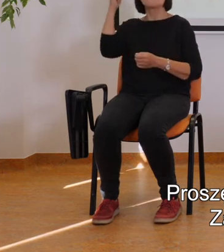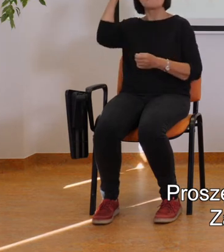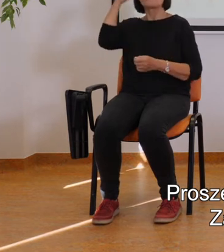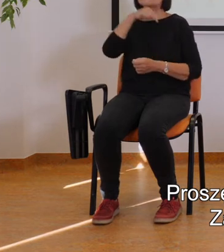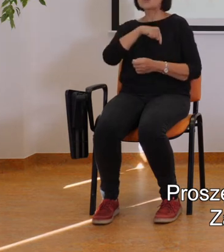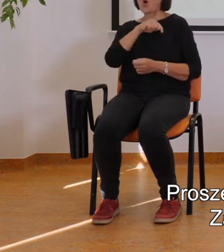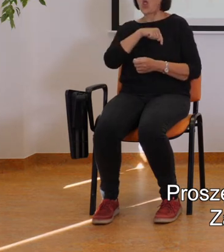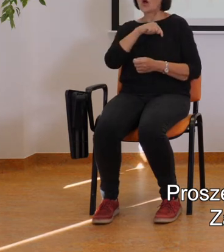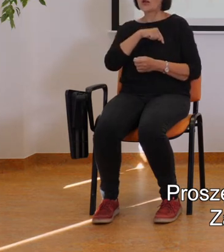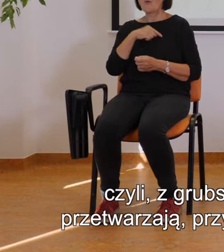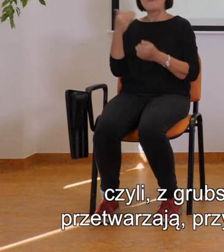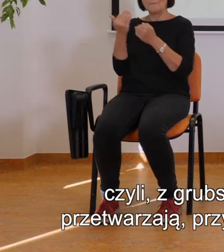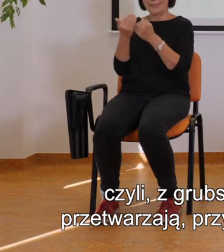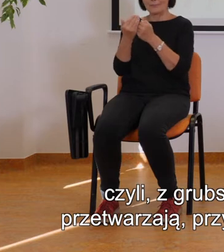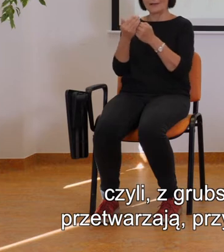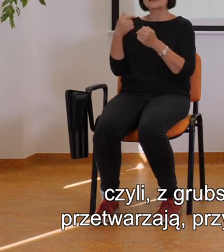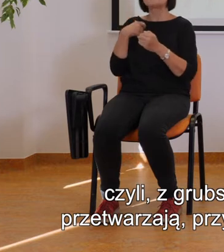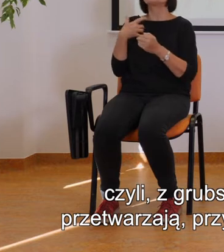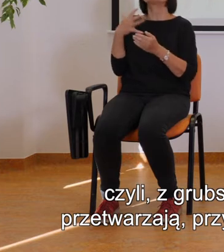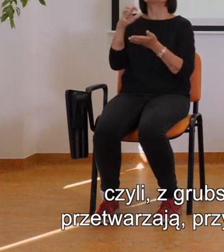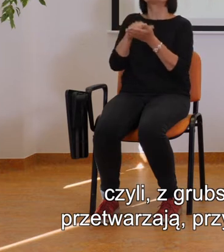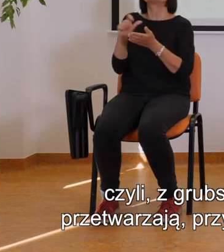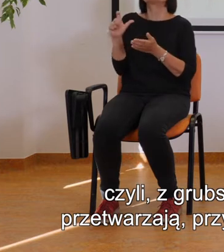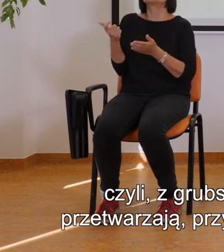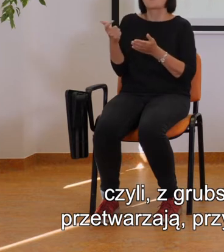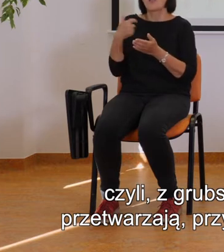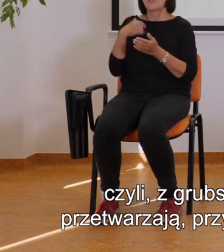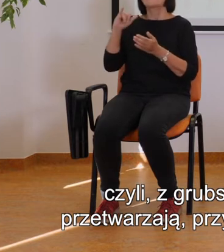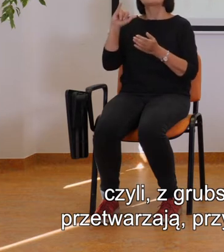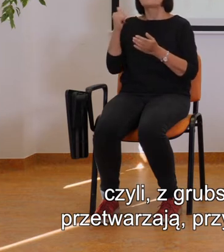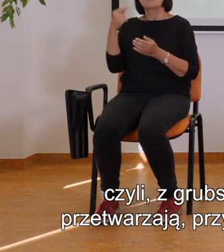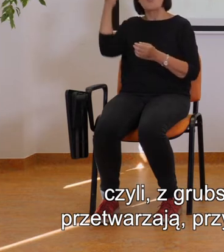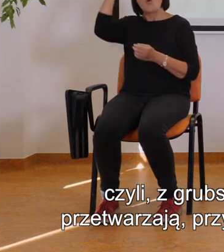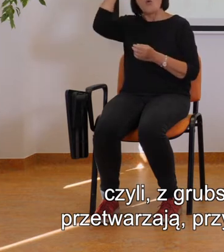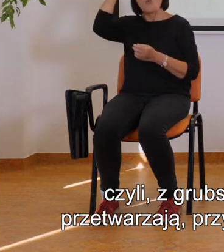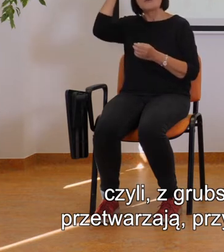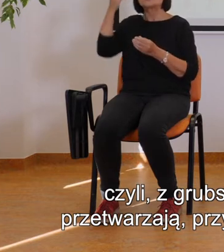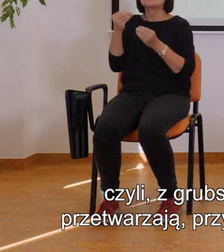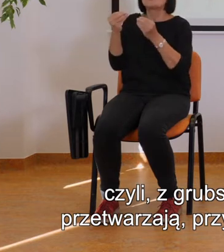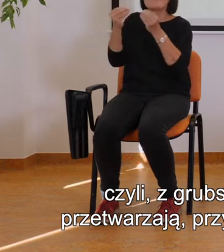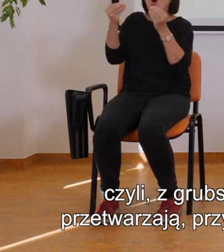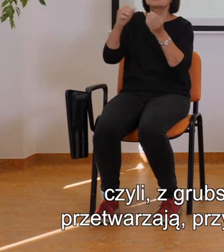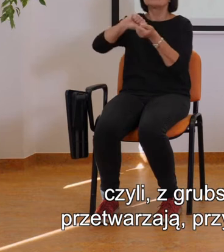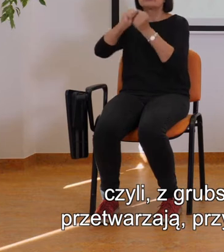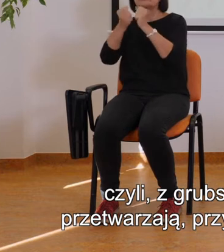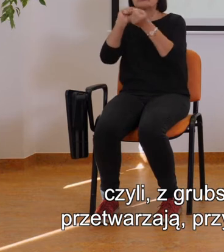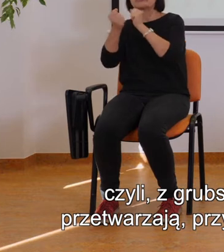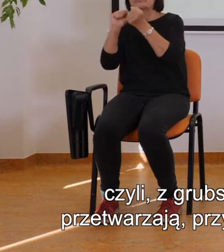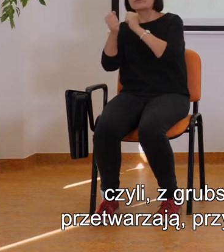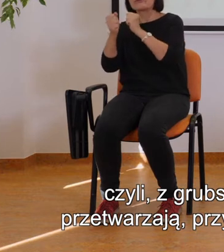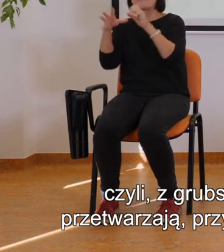matematyki, czyli z grubsza rzecz biorąc z tym, jak nasze umysły tworzą, przetwarzają,